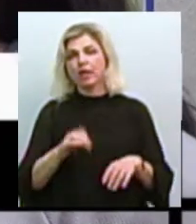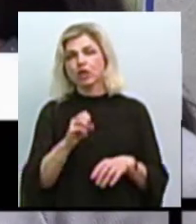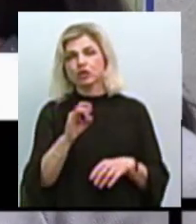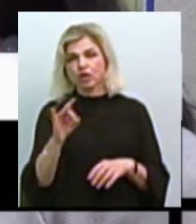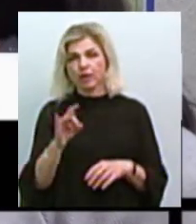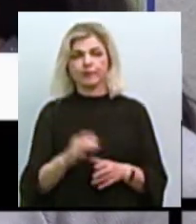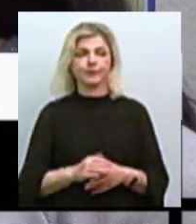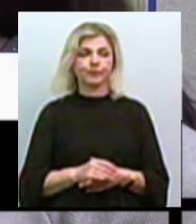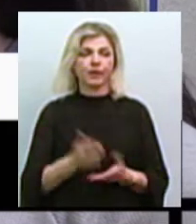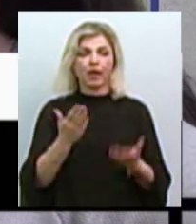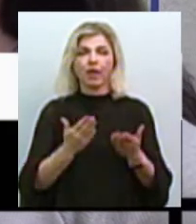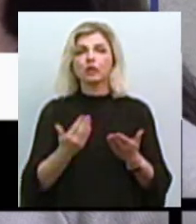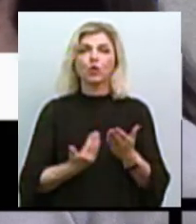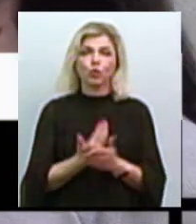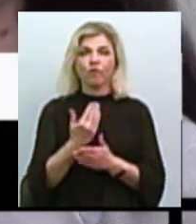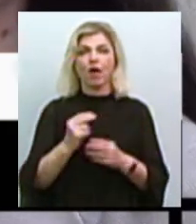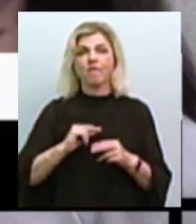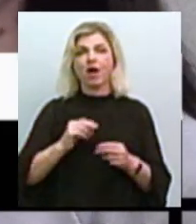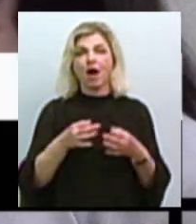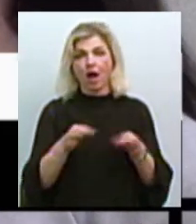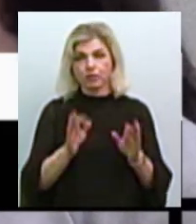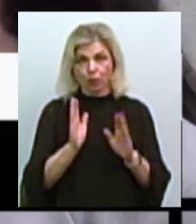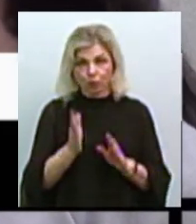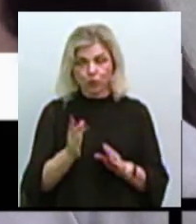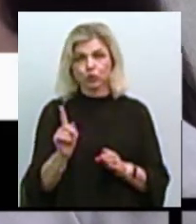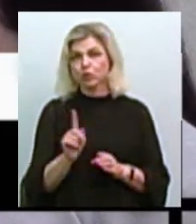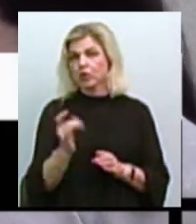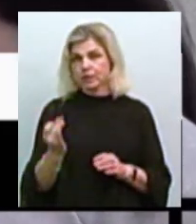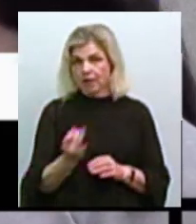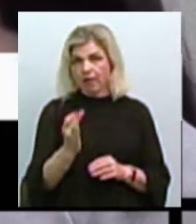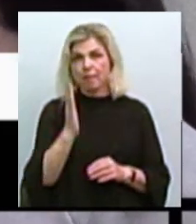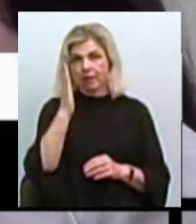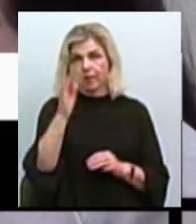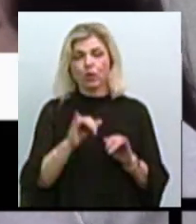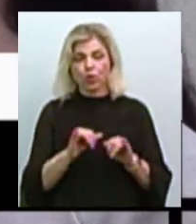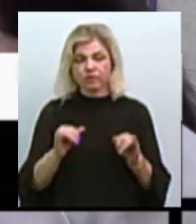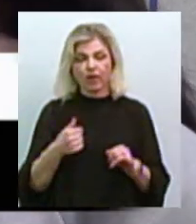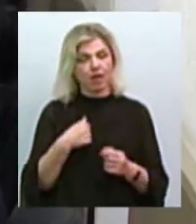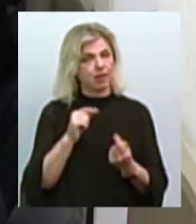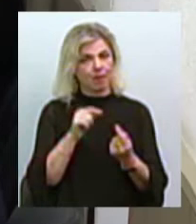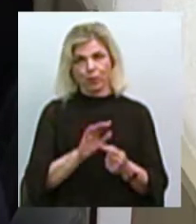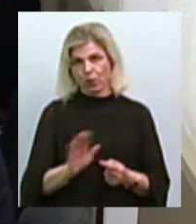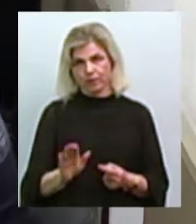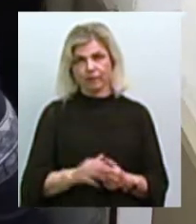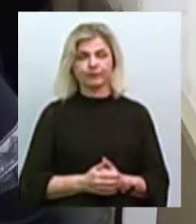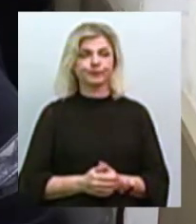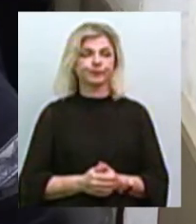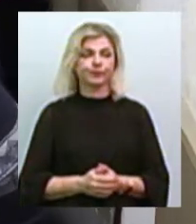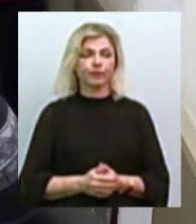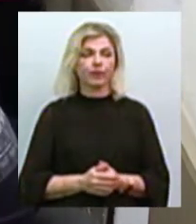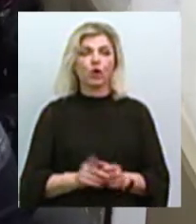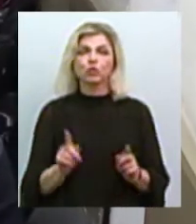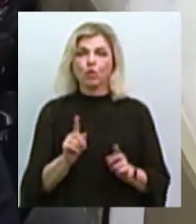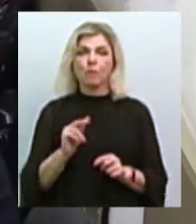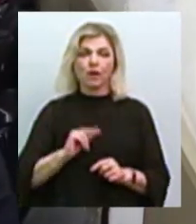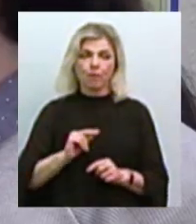Якщо якась нова вакансія буде, щось цікаве з перспективою розвитку, то я не проти. Звичайно, щоб робота